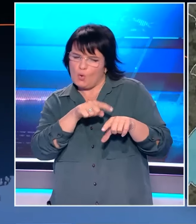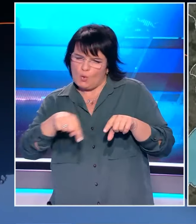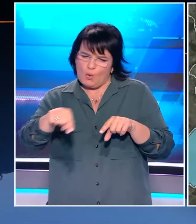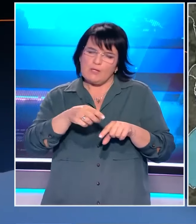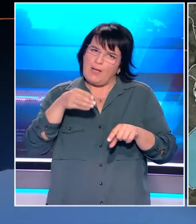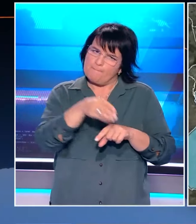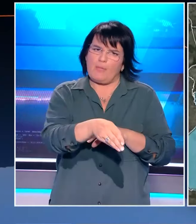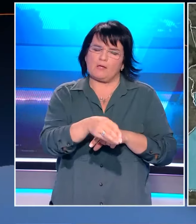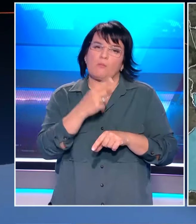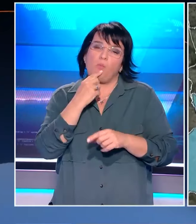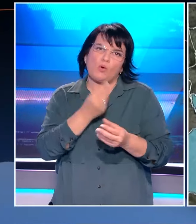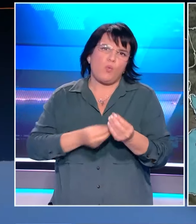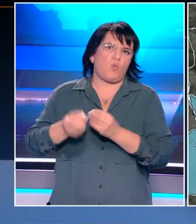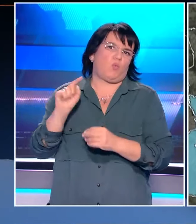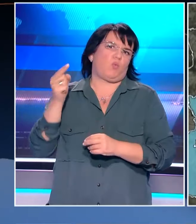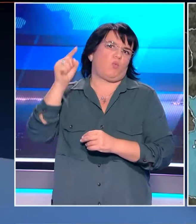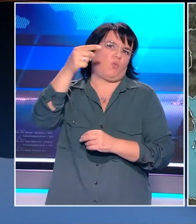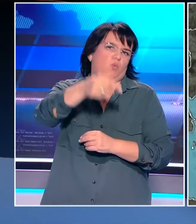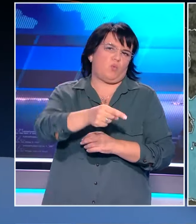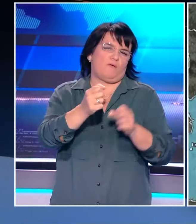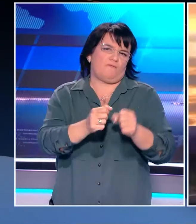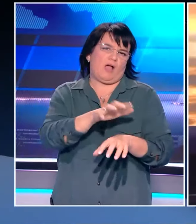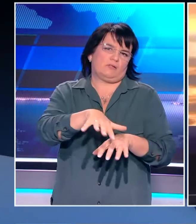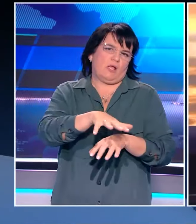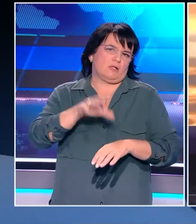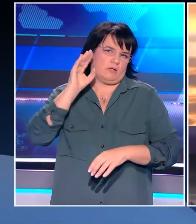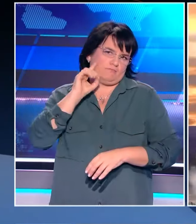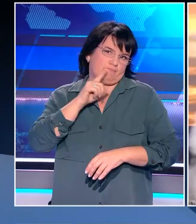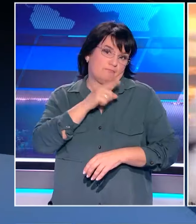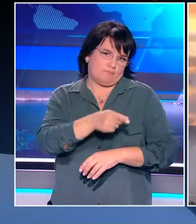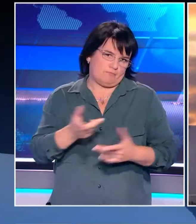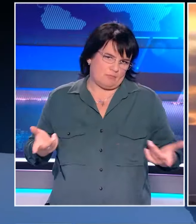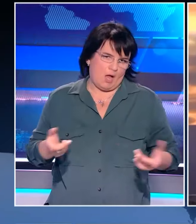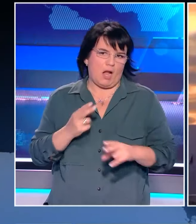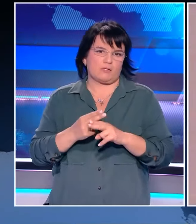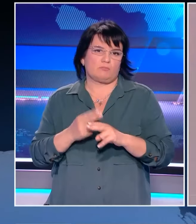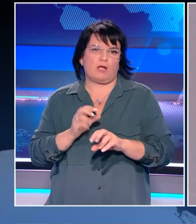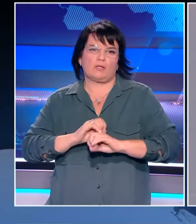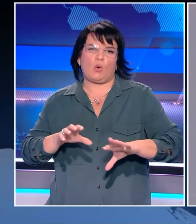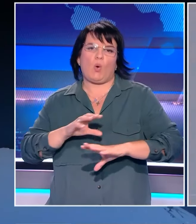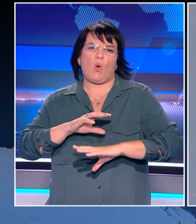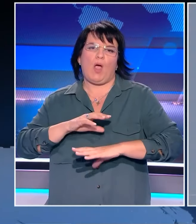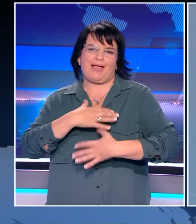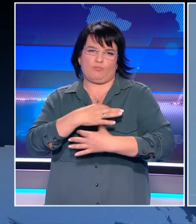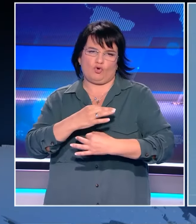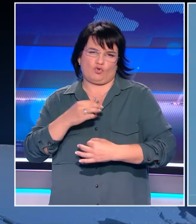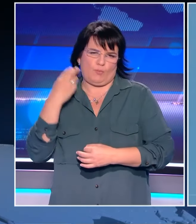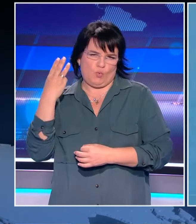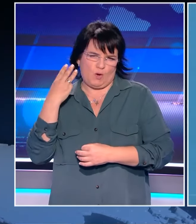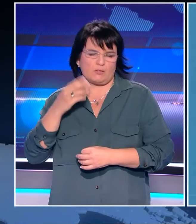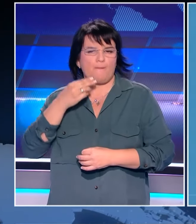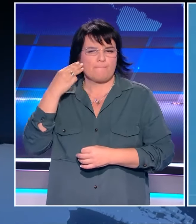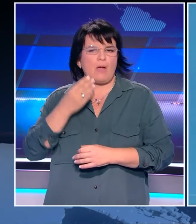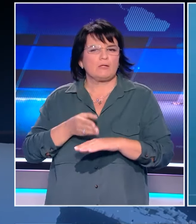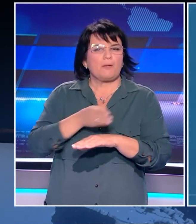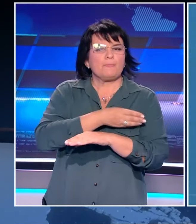χτυπημάτων μπορεί να είναι και πολύ μεγαλύτερο σε ρωσικές αρωπορικές βάσεις. Σύμφωνα επίσης με το Αξιός που επικάλυνται πηγές αξιωματώγων της Οάσιγκτον, η απόφαση του Biden